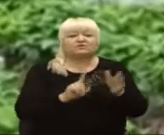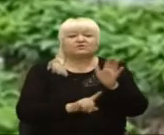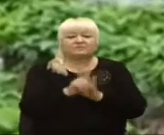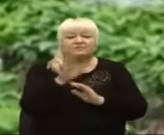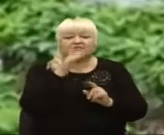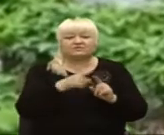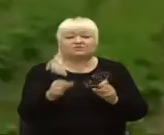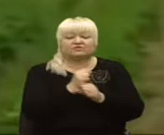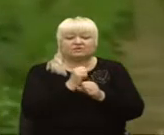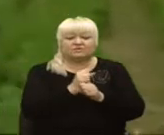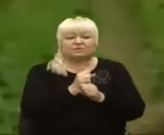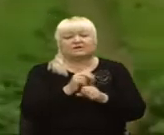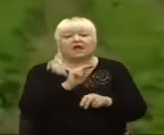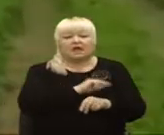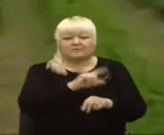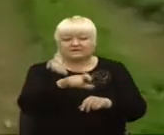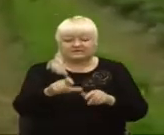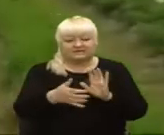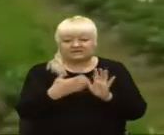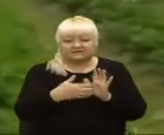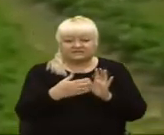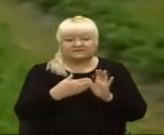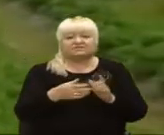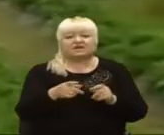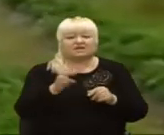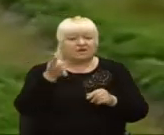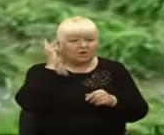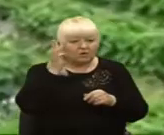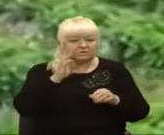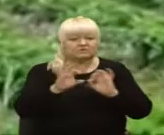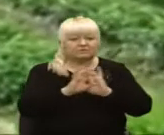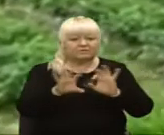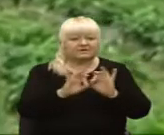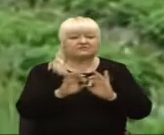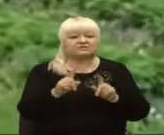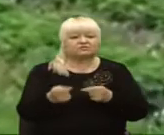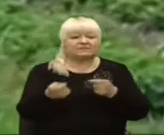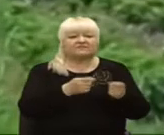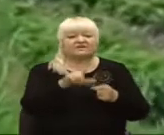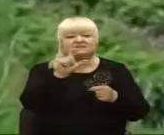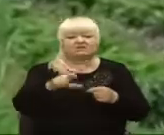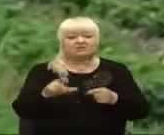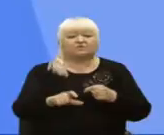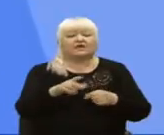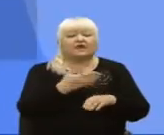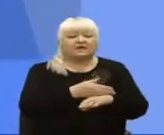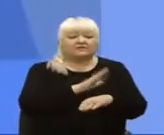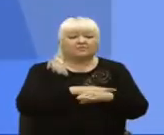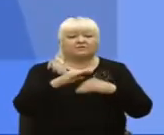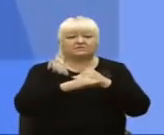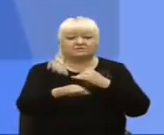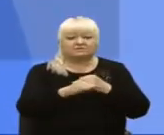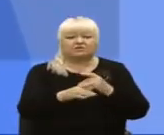роботи, а працівників не вистачає. Генконсул у Любліні пояснив, перевезення українців на польські поля організують лише за згодою двох сторін.